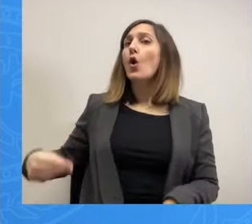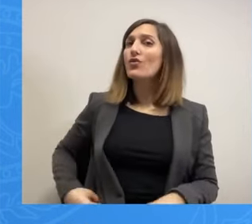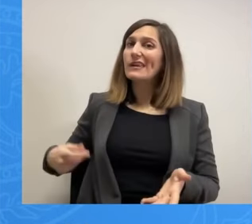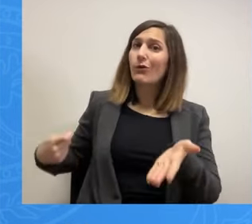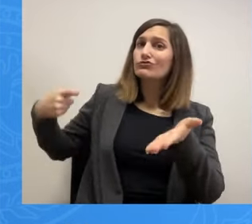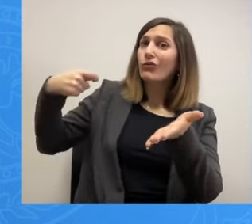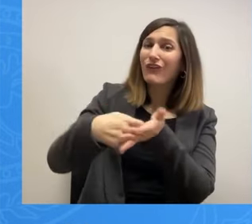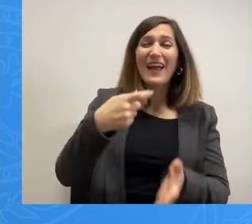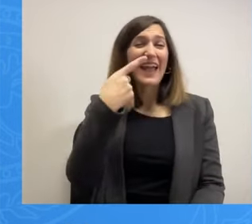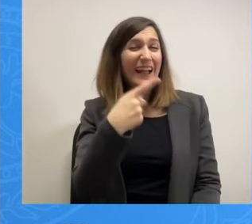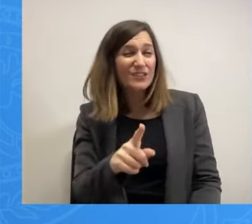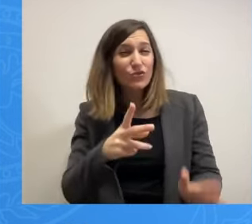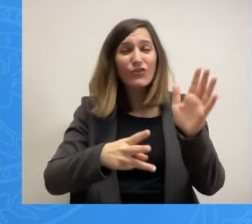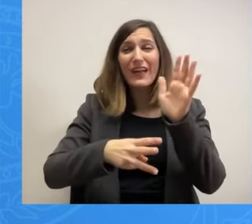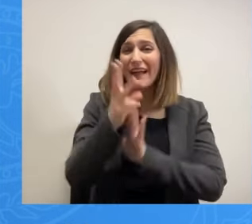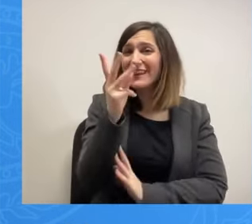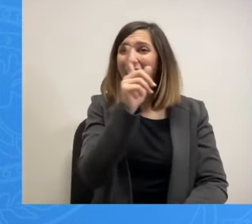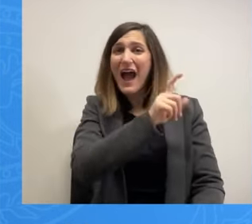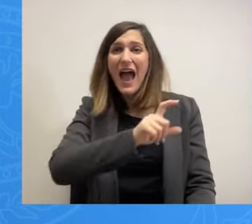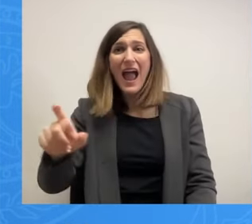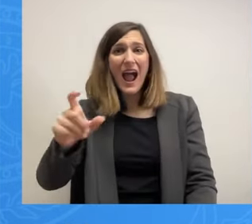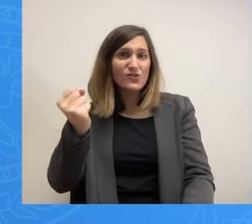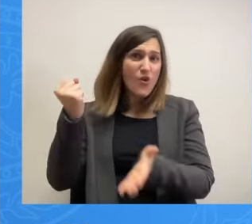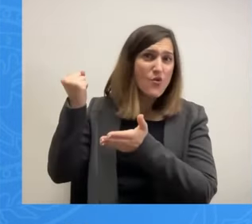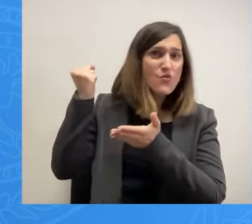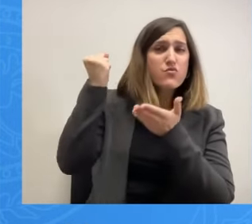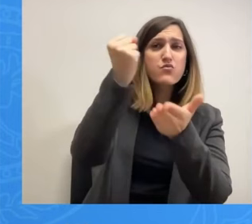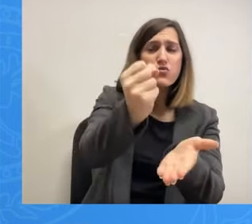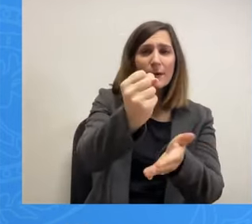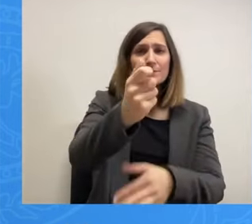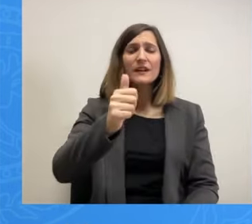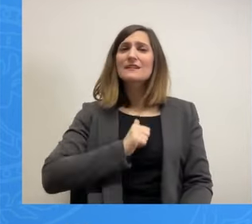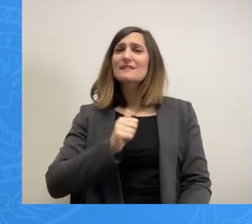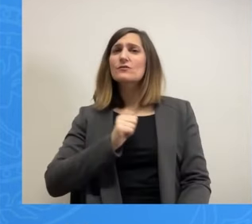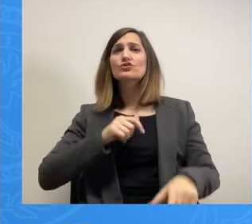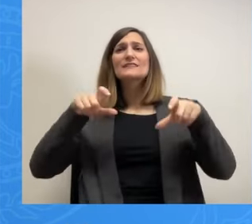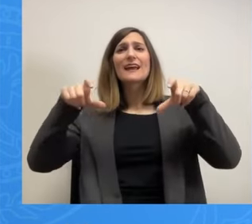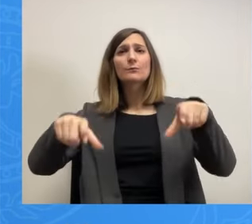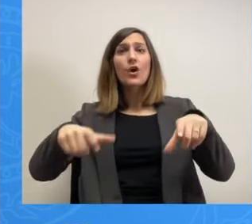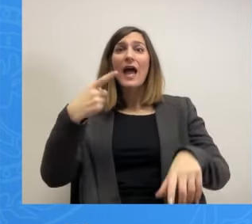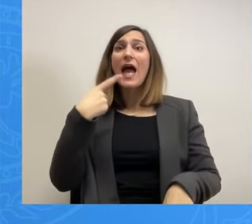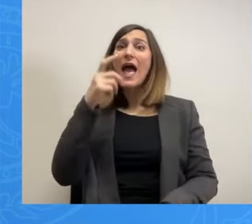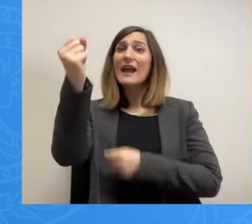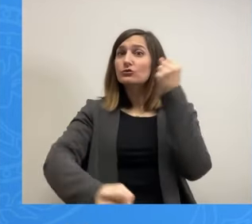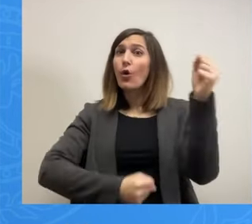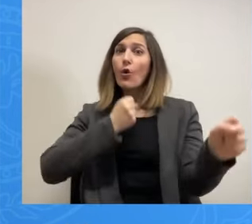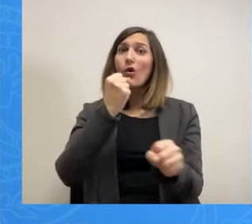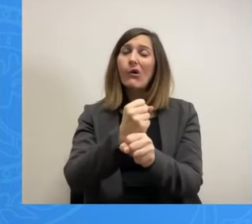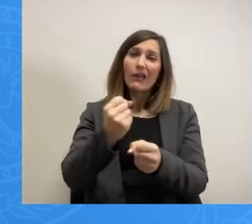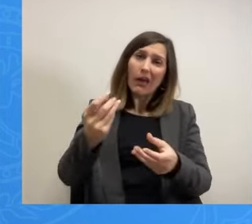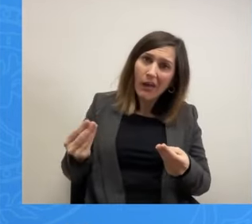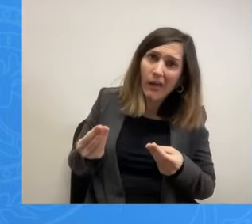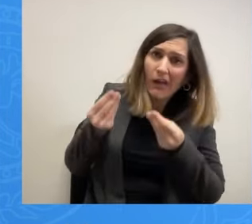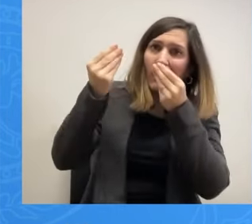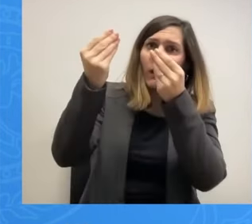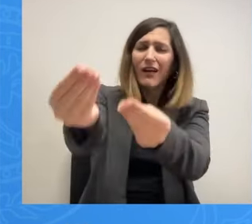εκατομμύρια και να δίνετε ιδιοκτησία του γηπέδου για έναν αιώνα στον ιδιοκτήτη της ΠΑΕ. Να μας το